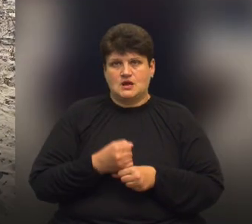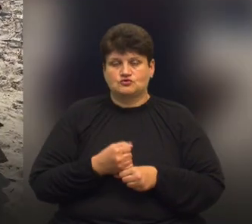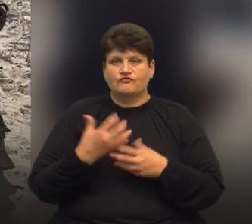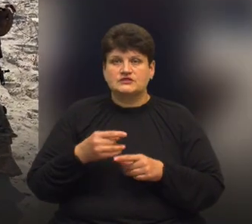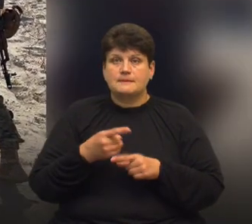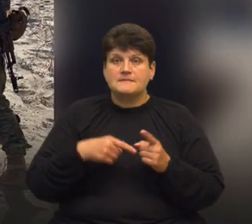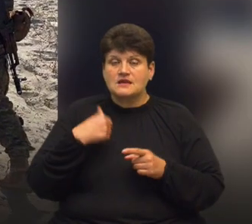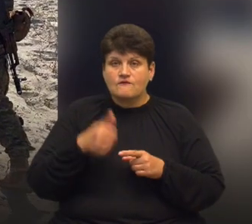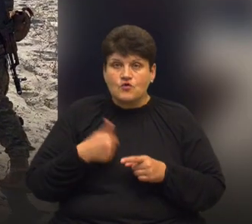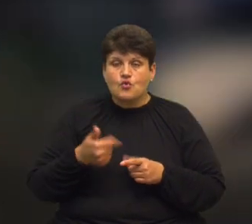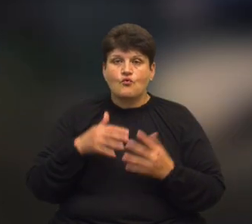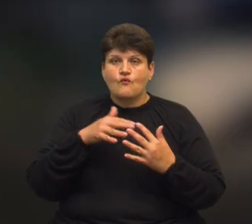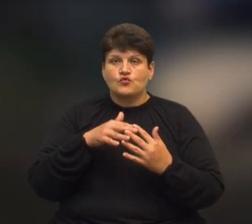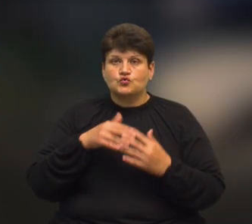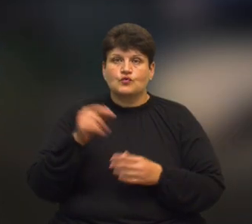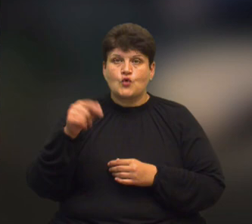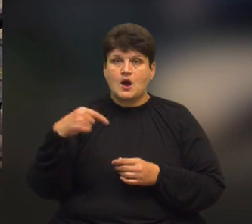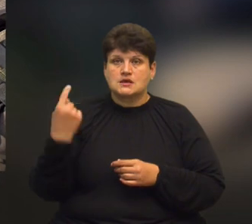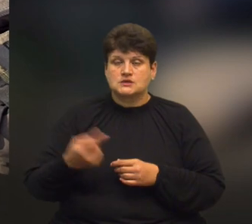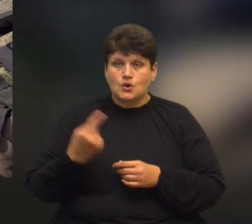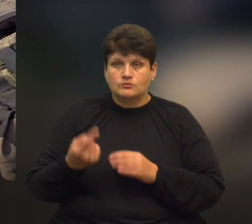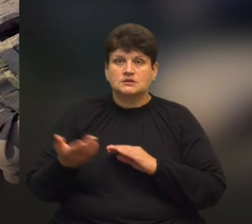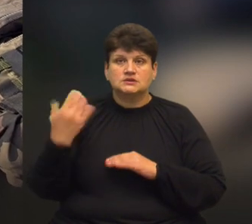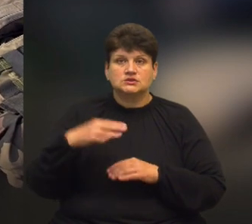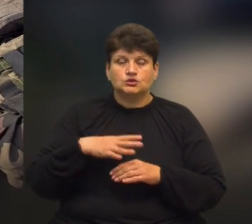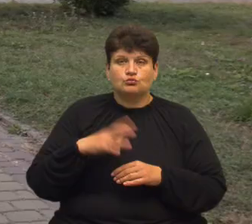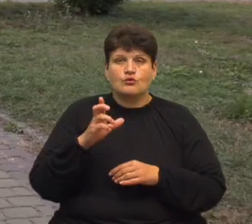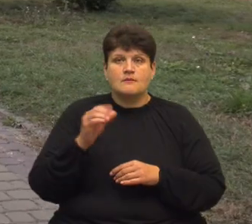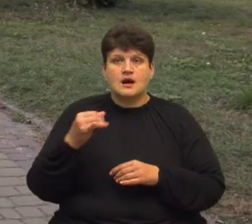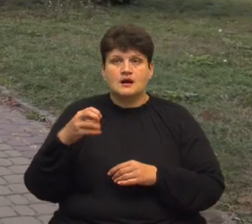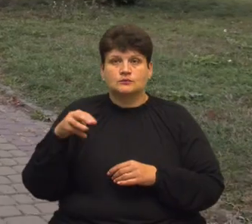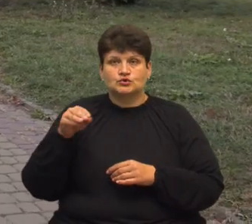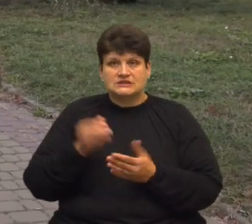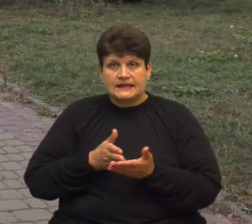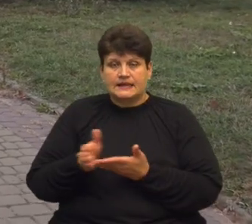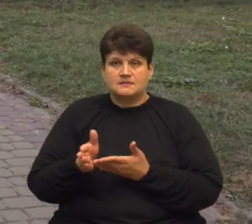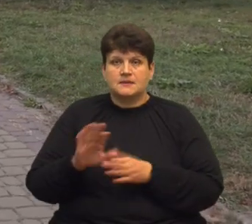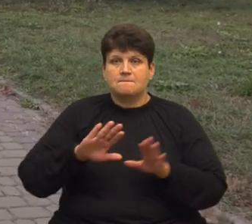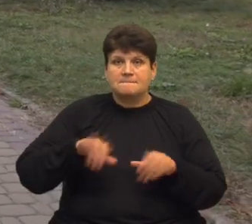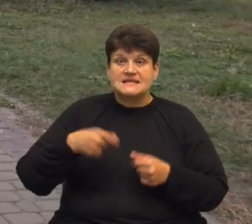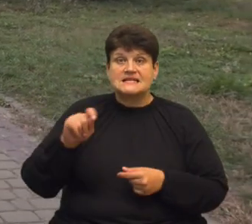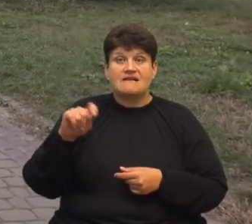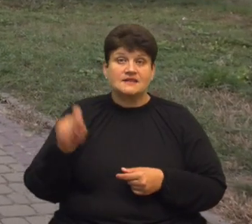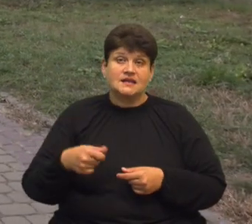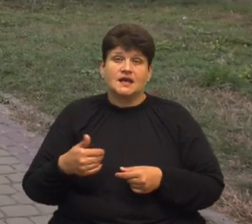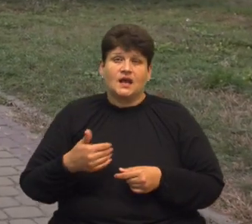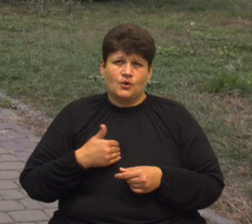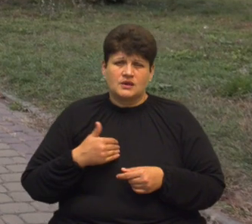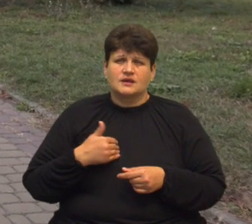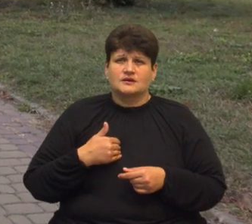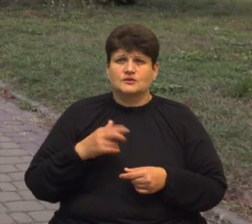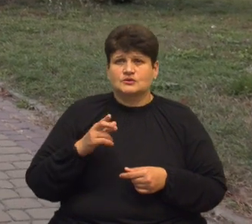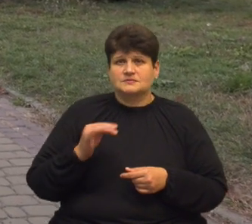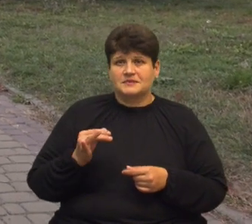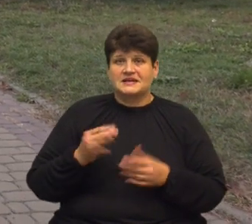півроку Іван Вайда воює в Луганській області. До того був на Бахмутському напрямку. Після війни хотілося б, звісно,